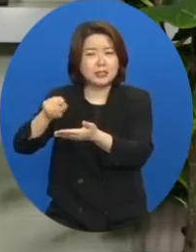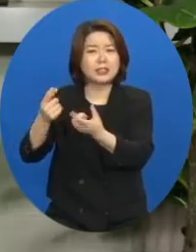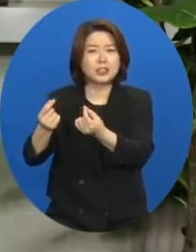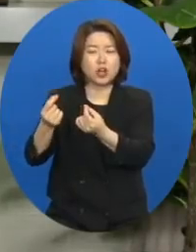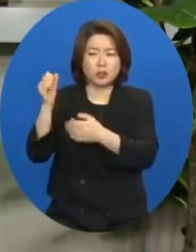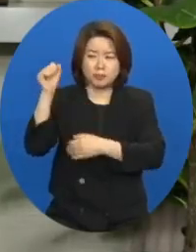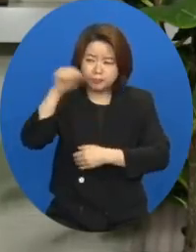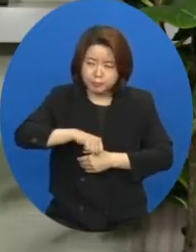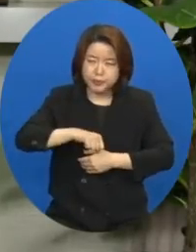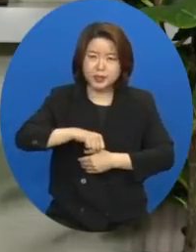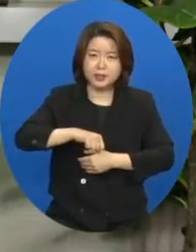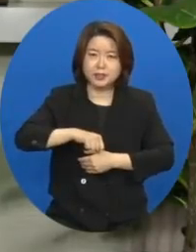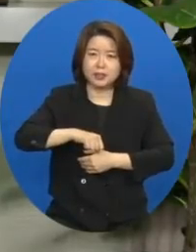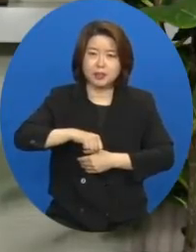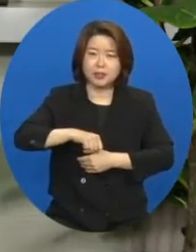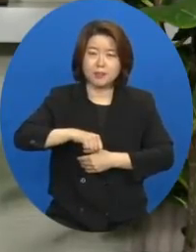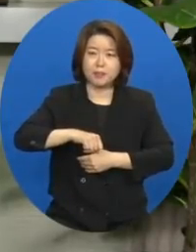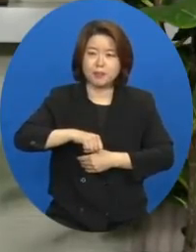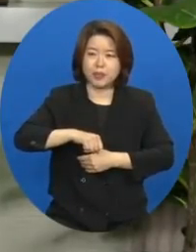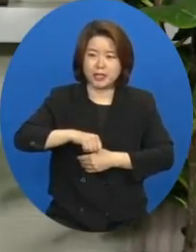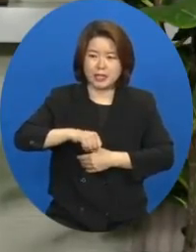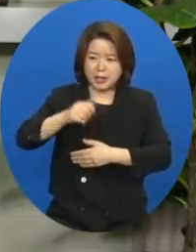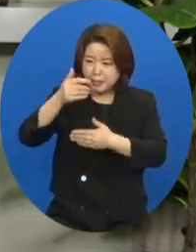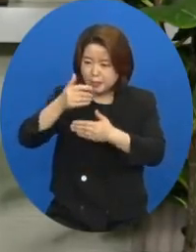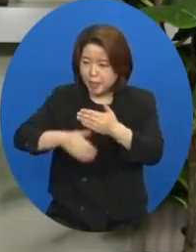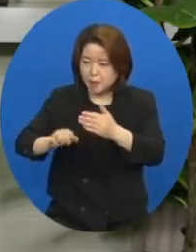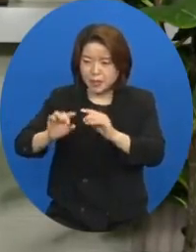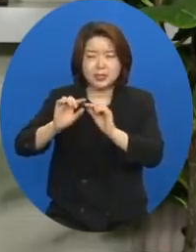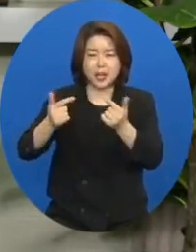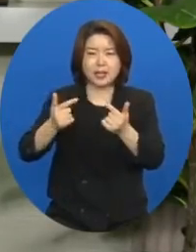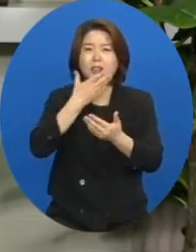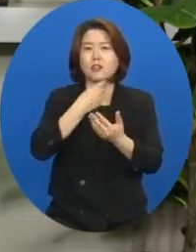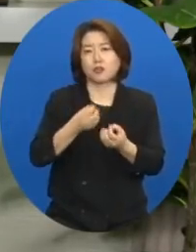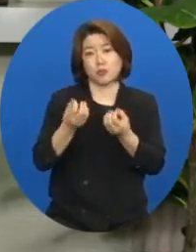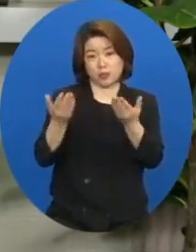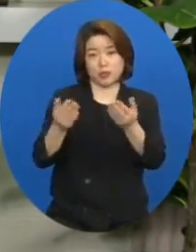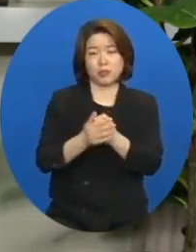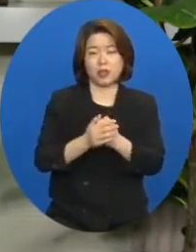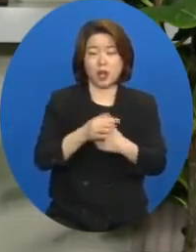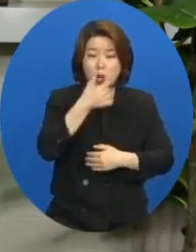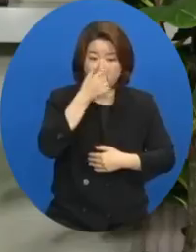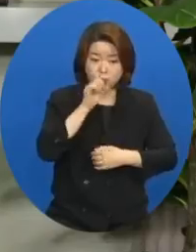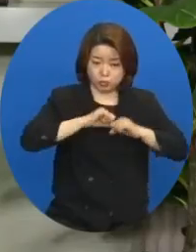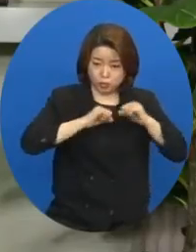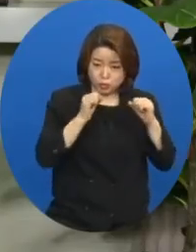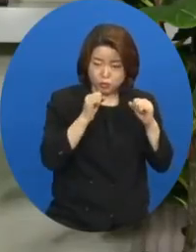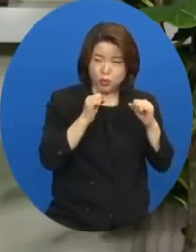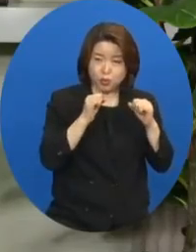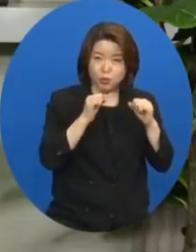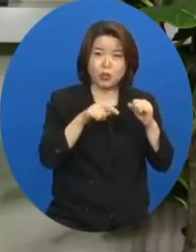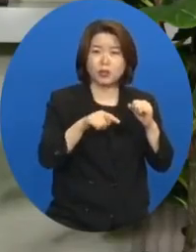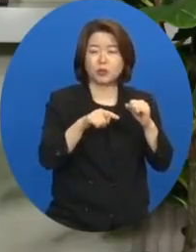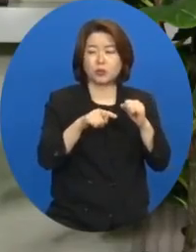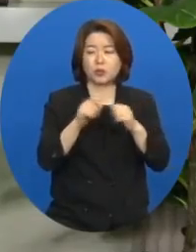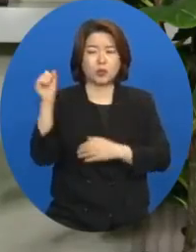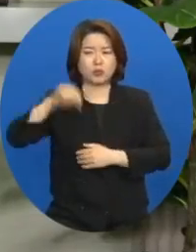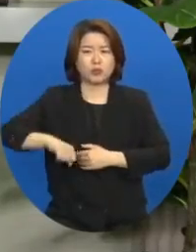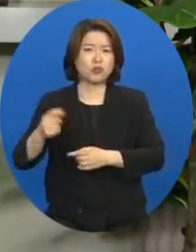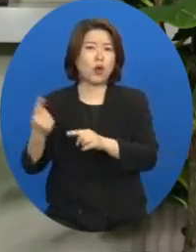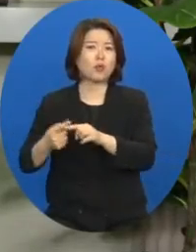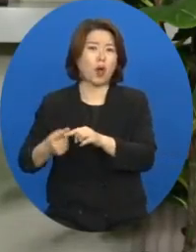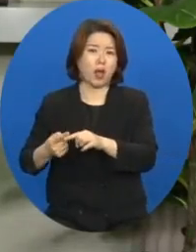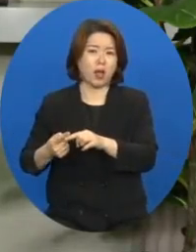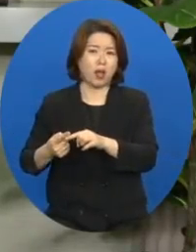불순종이 있지 않기를 축복합니다. 부족한 순종도 불순종입니다.